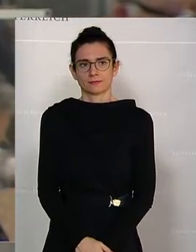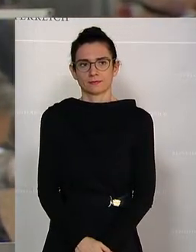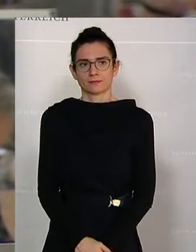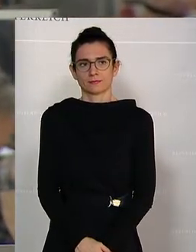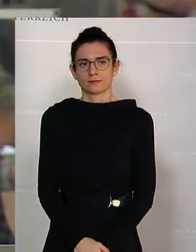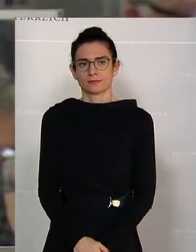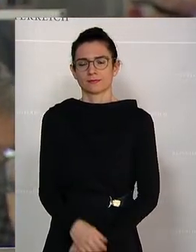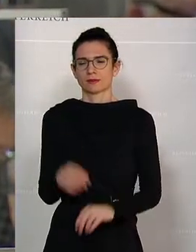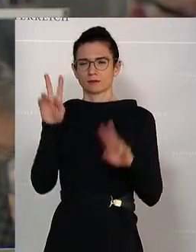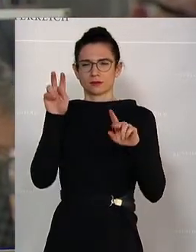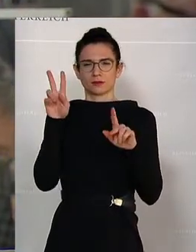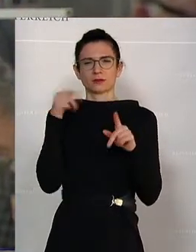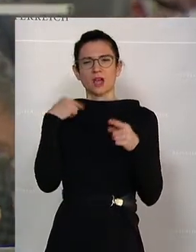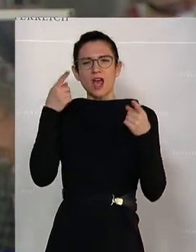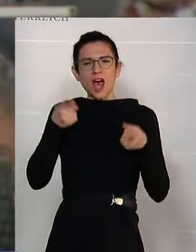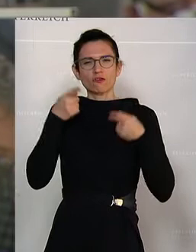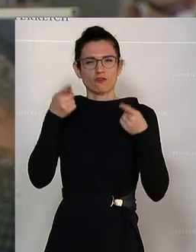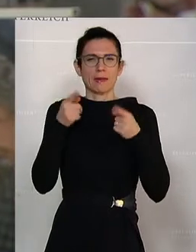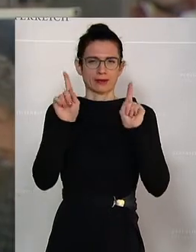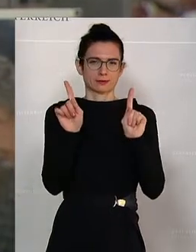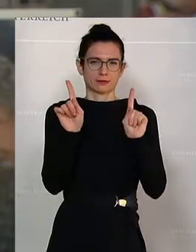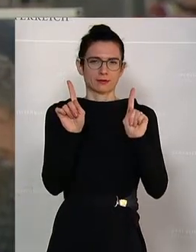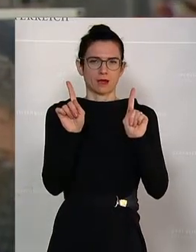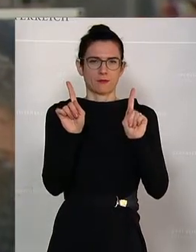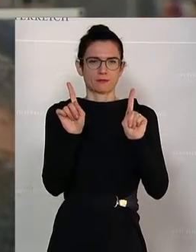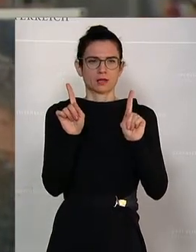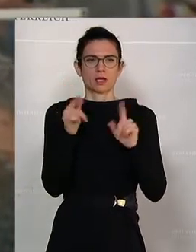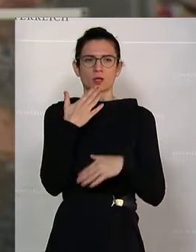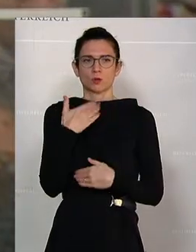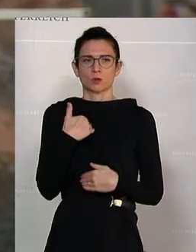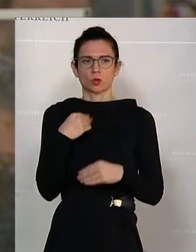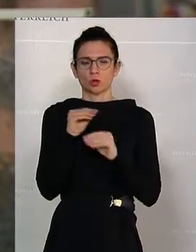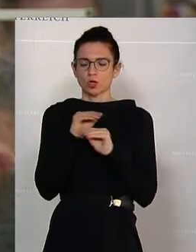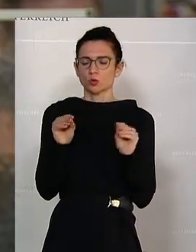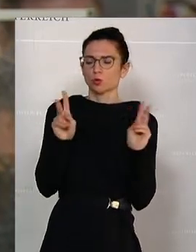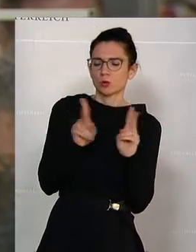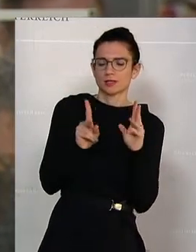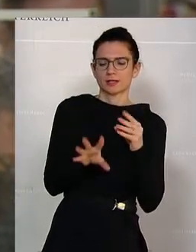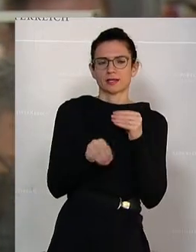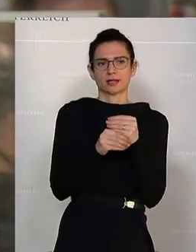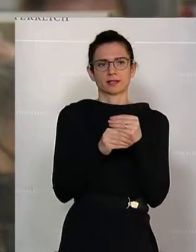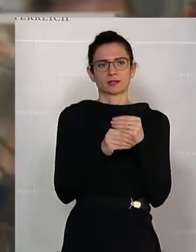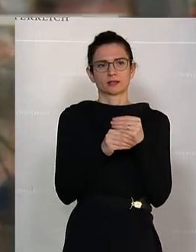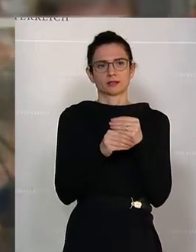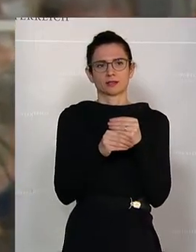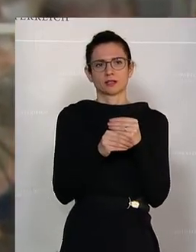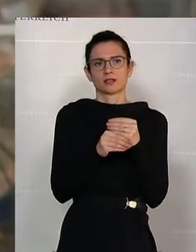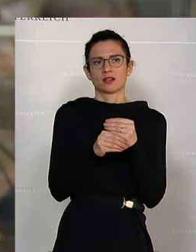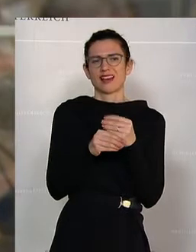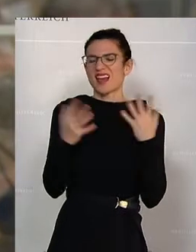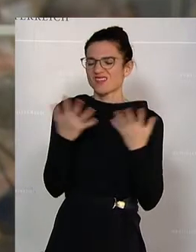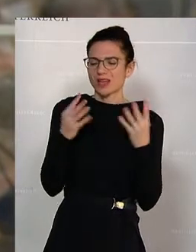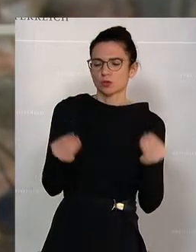Machsam bleiben, Herr Minister. Ich möchte nur kurz anführen, warum es uns auch hier geht.